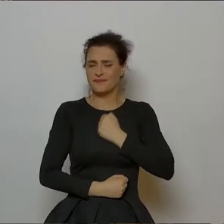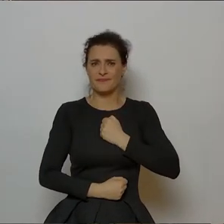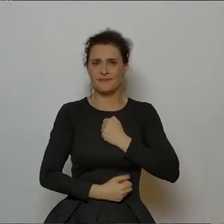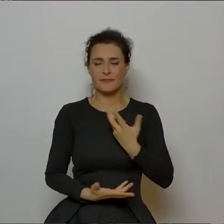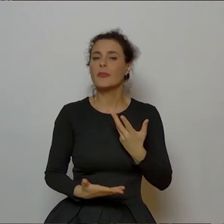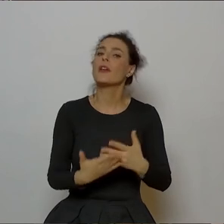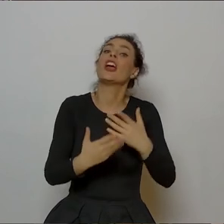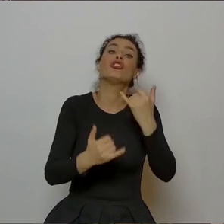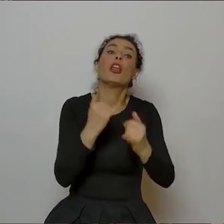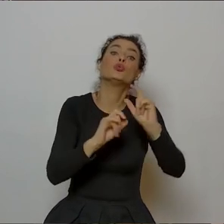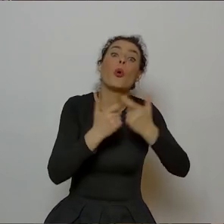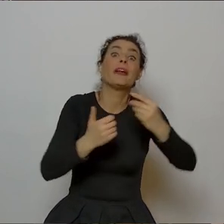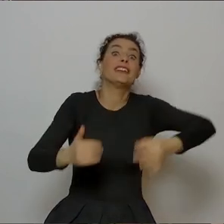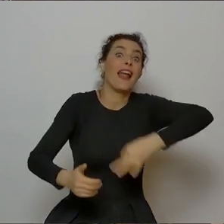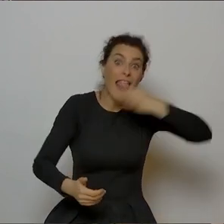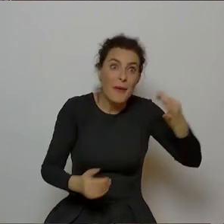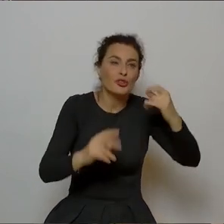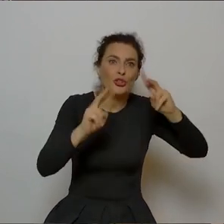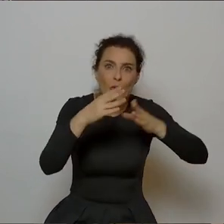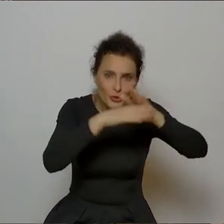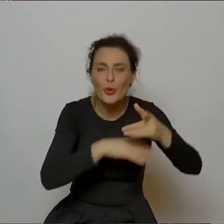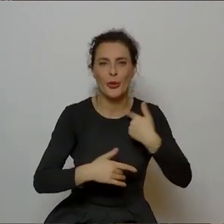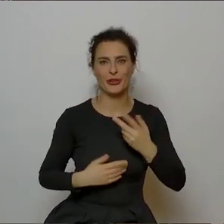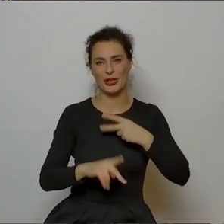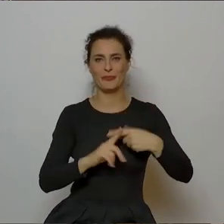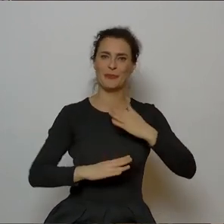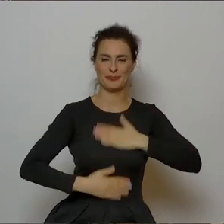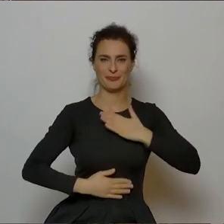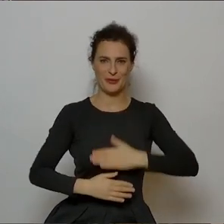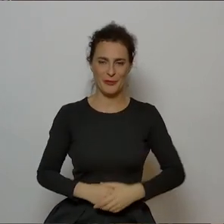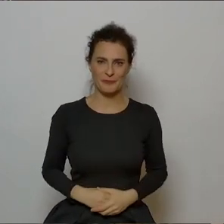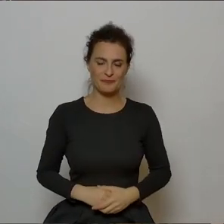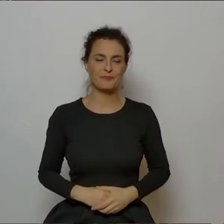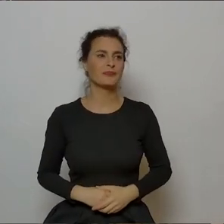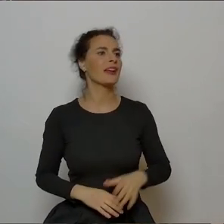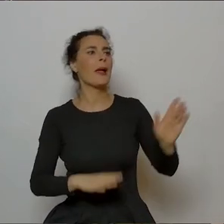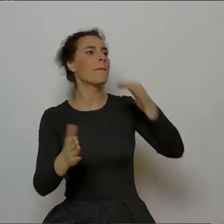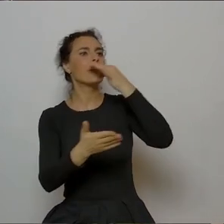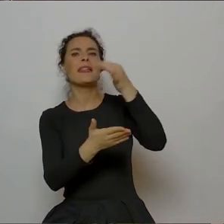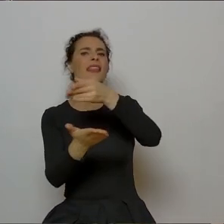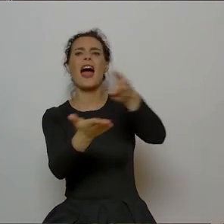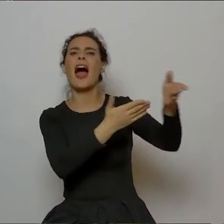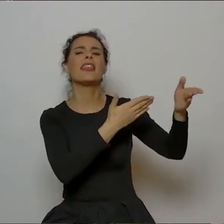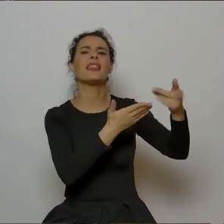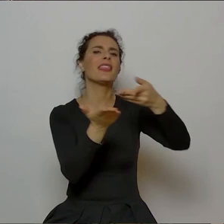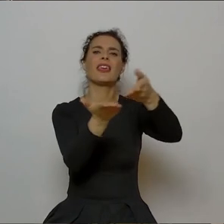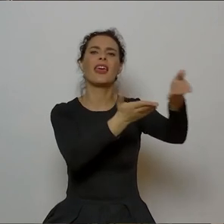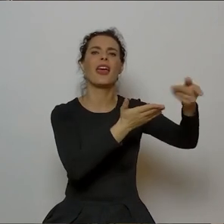czegoś lepszego, to, to będzie milej, no. postawmy tu kropkę. Mamy pytanie od publiczności, bardzo proszę.